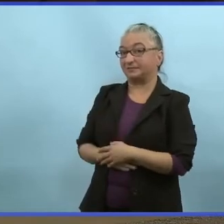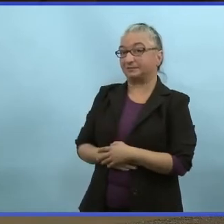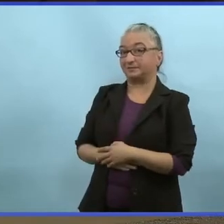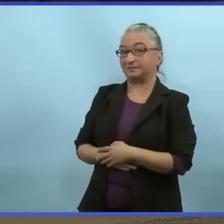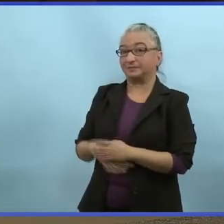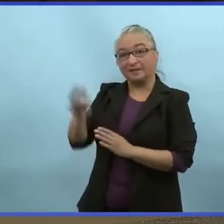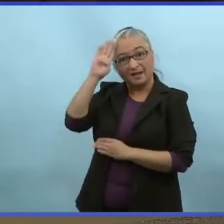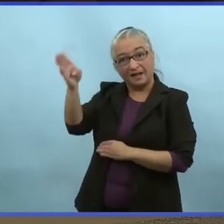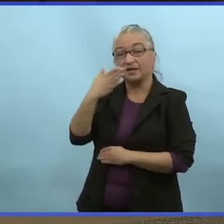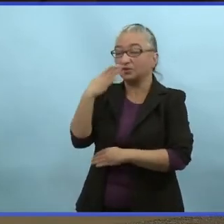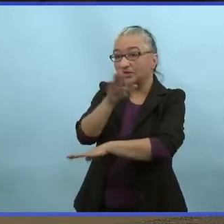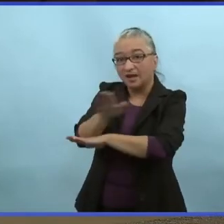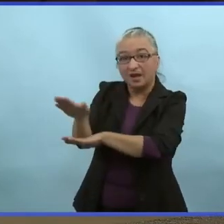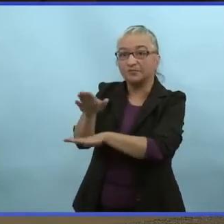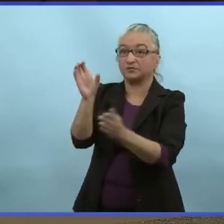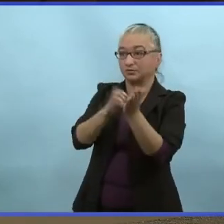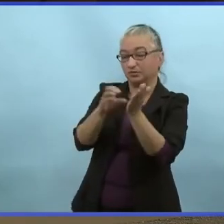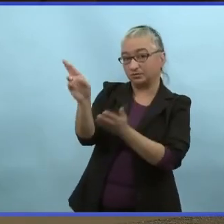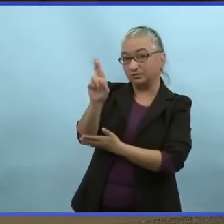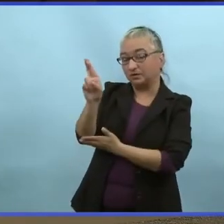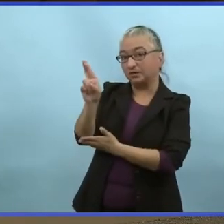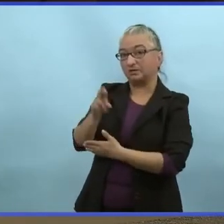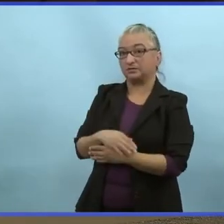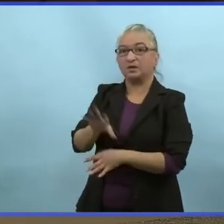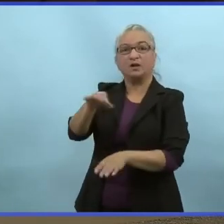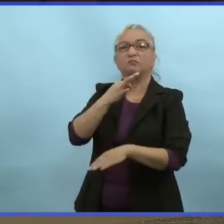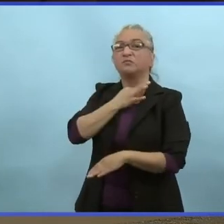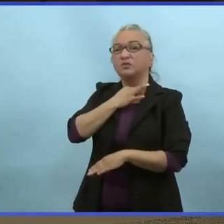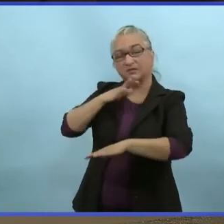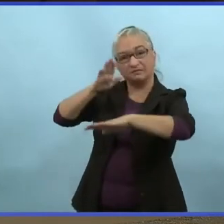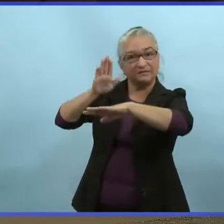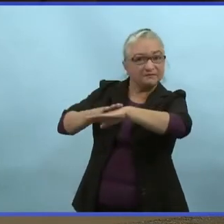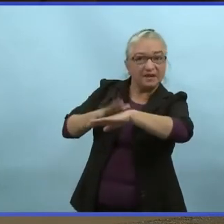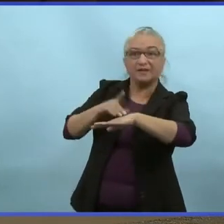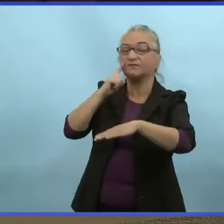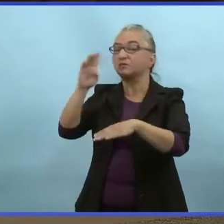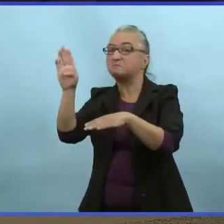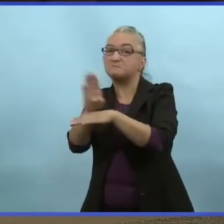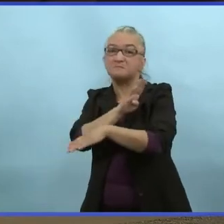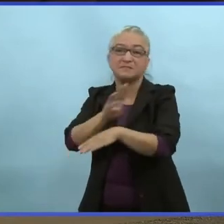Bonjour, docteur Houssin. Quels conseils pouvez-vous